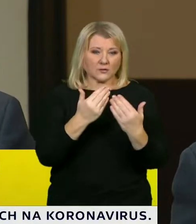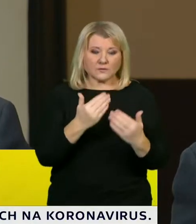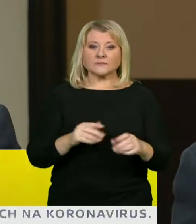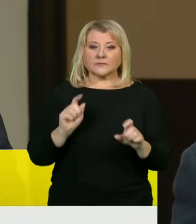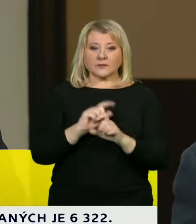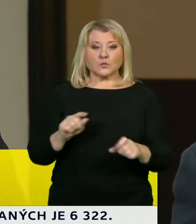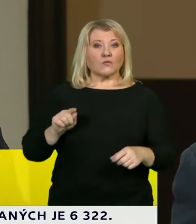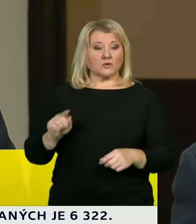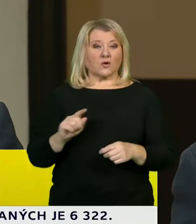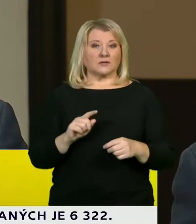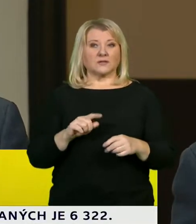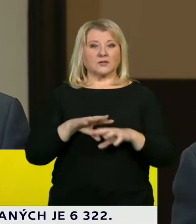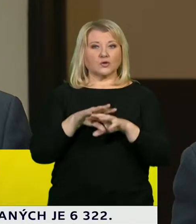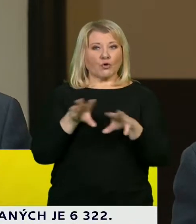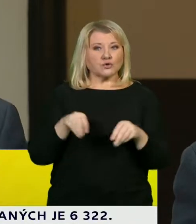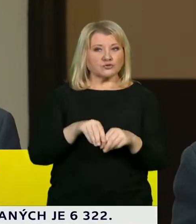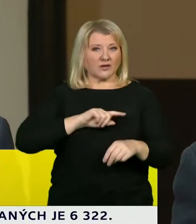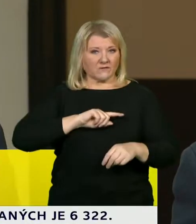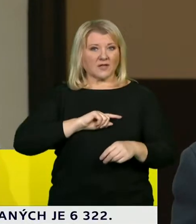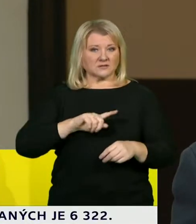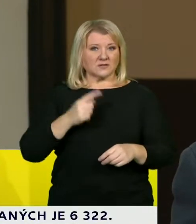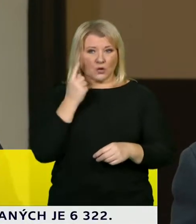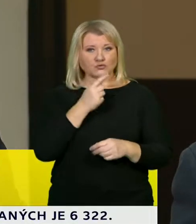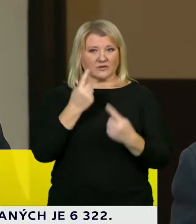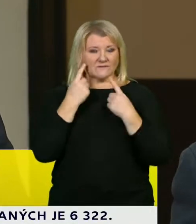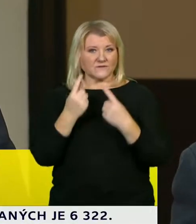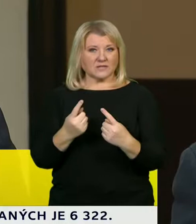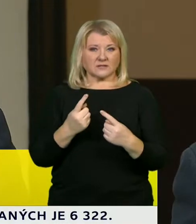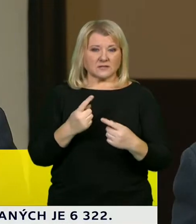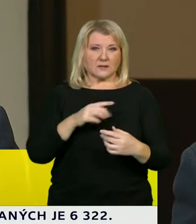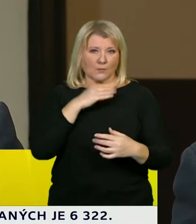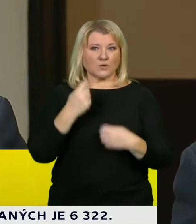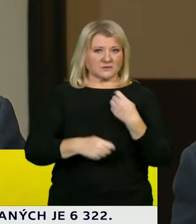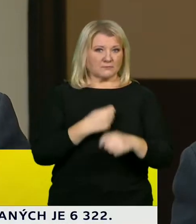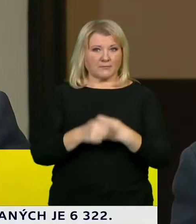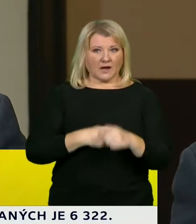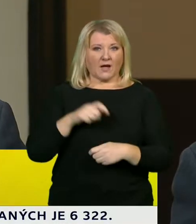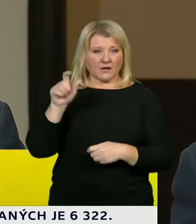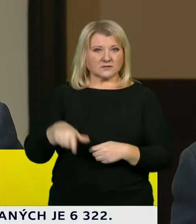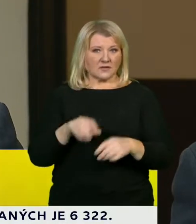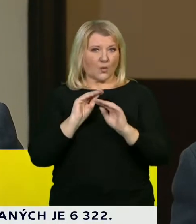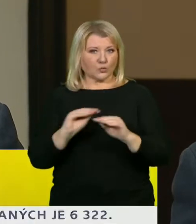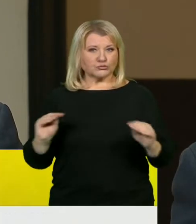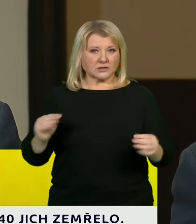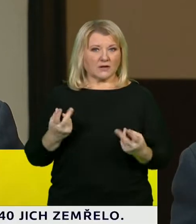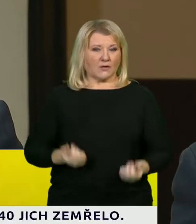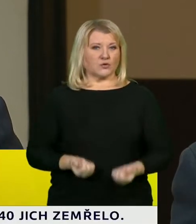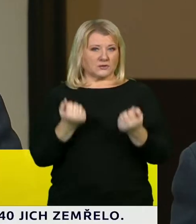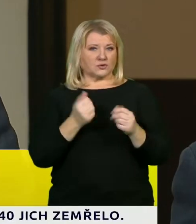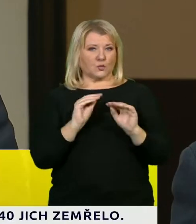tvář těm webkamerám, vidí, jak náročná a těm úkolům vidí, jak je náročné poslání, povolání učitele.